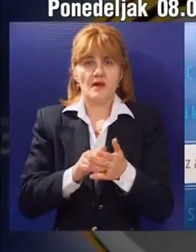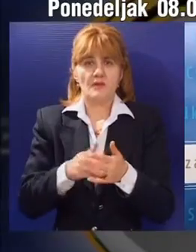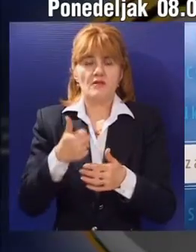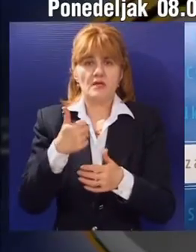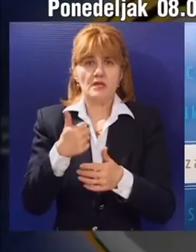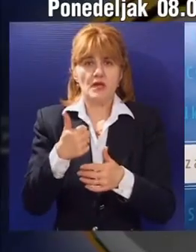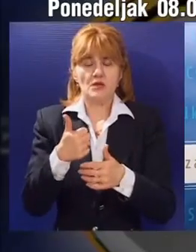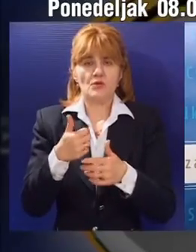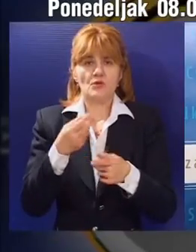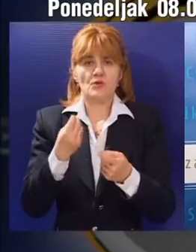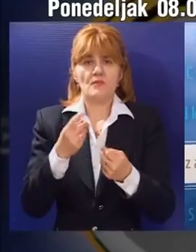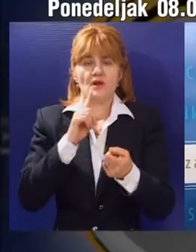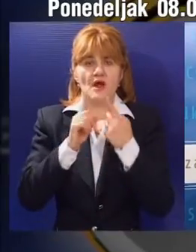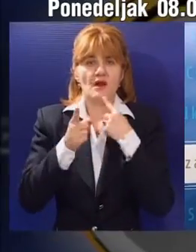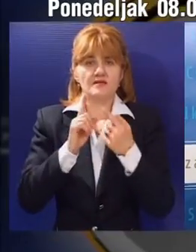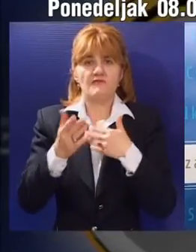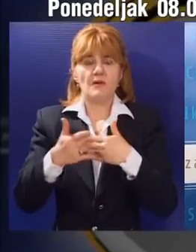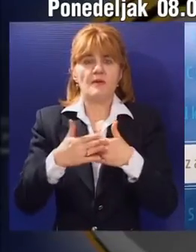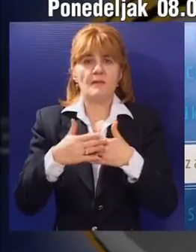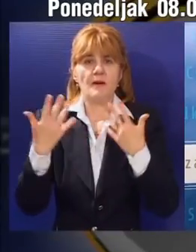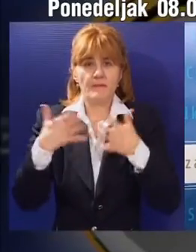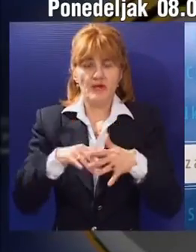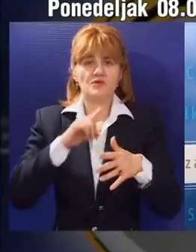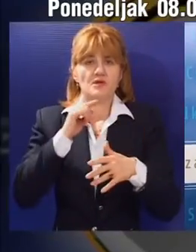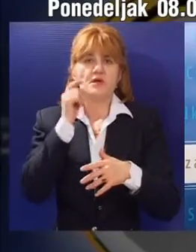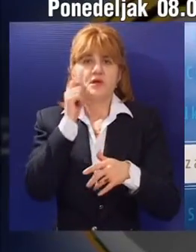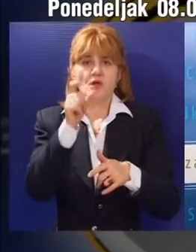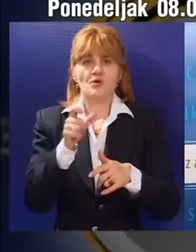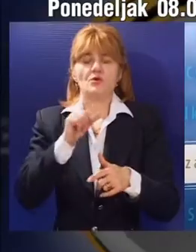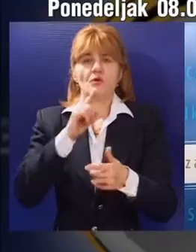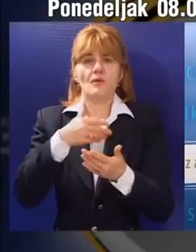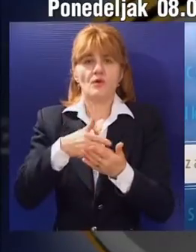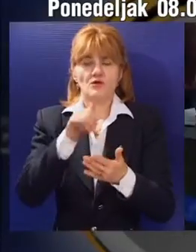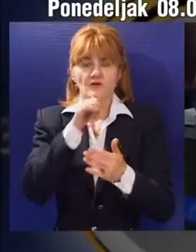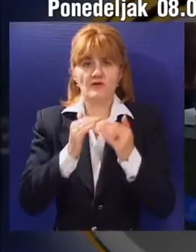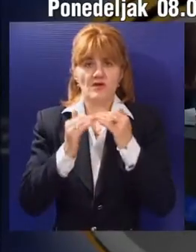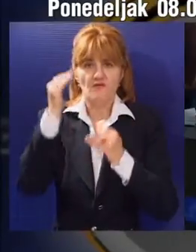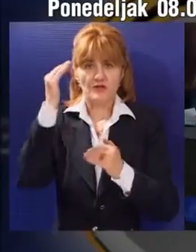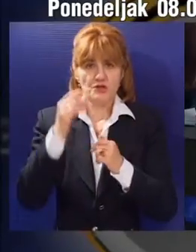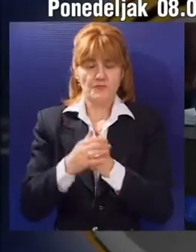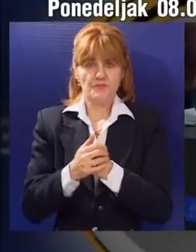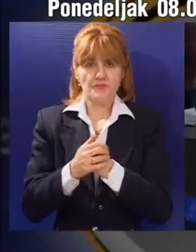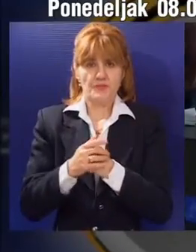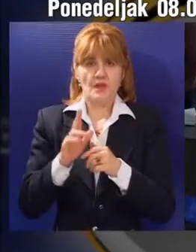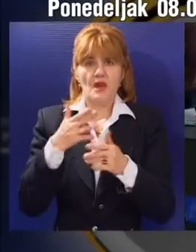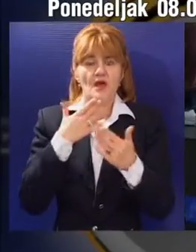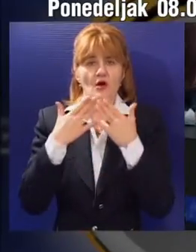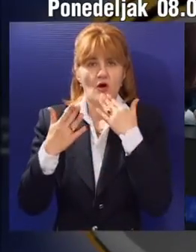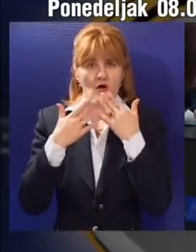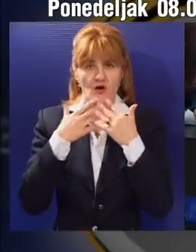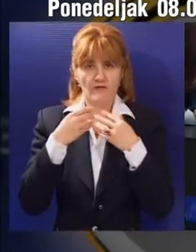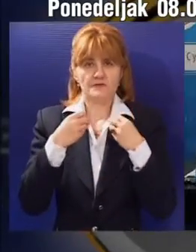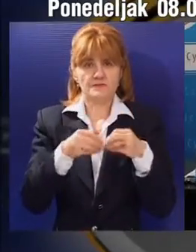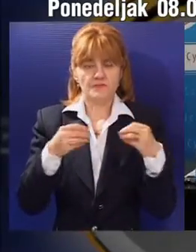komunikaciju između javnih preduzeća i građana koja će biti na mnogo većem nivou nego što je to do sada bila. Na konferenciji za novinare